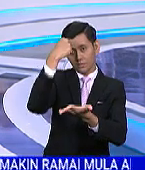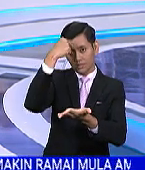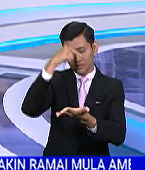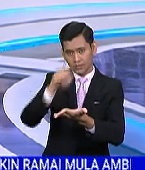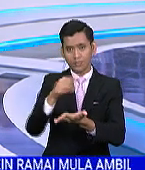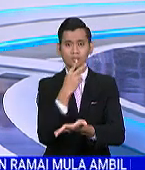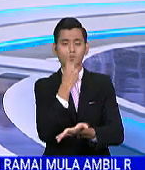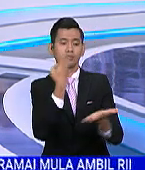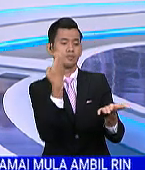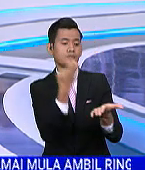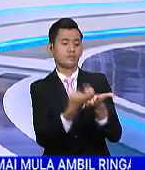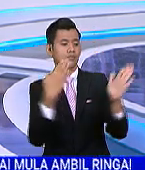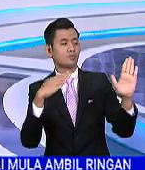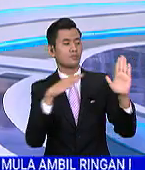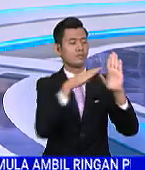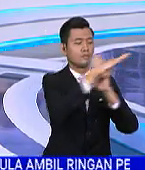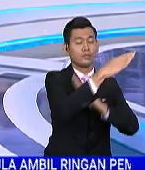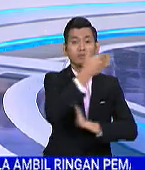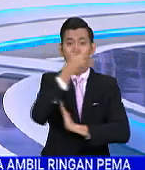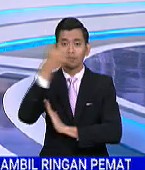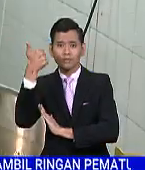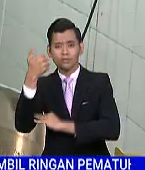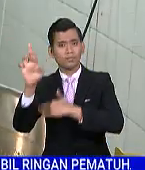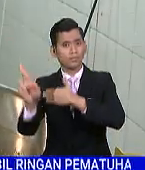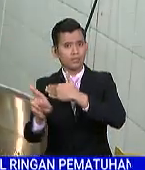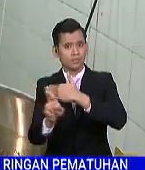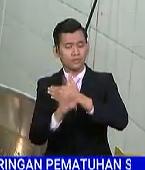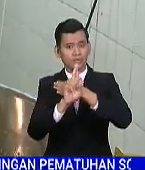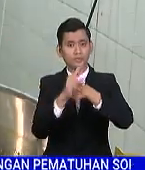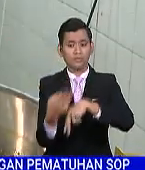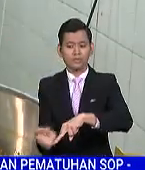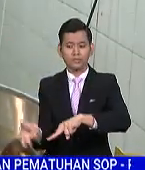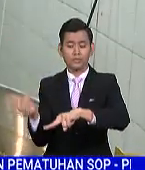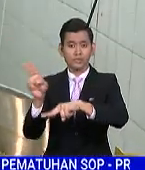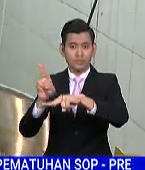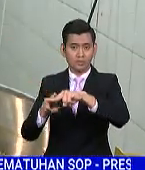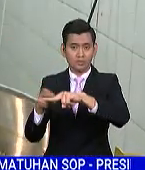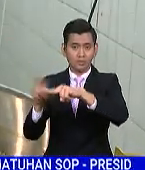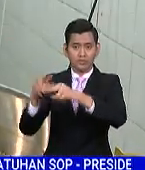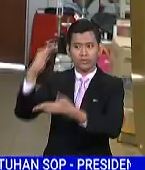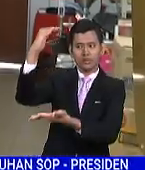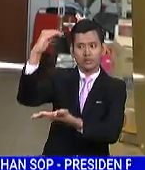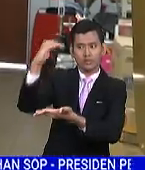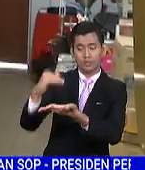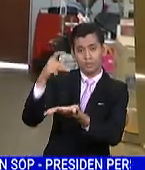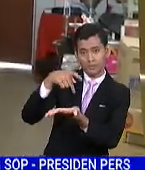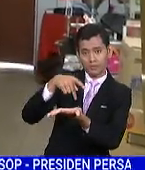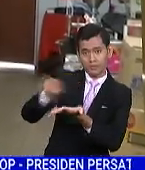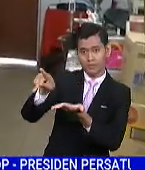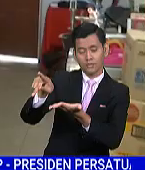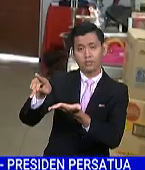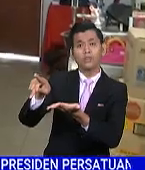menjamin pemulihan yang lebih mampan. Meskipun berisiko meningkatkan sasaran divisit dasar fisikal yang